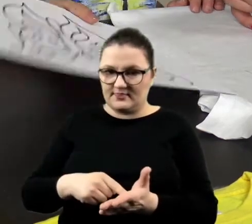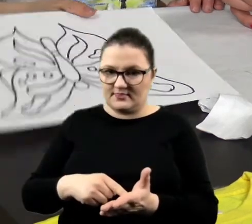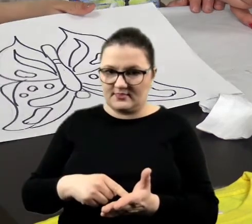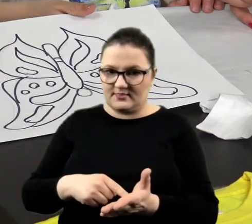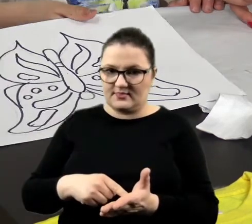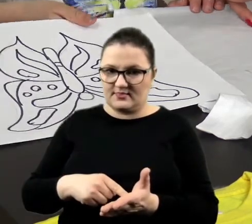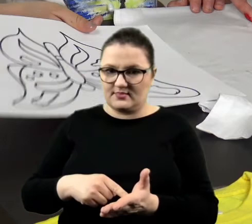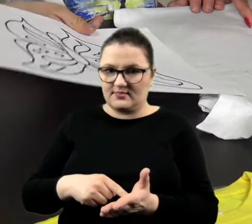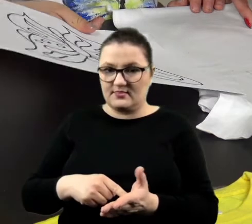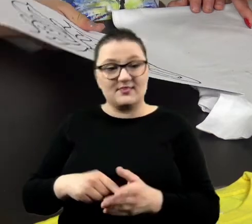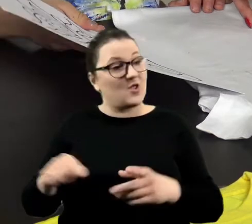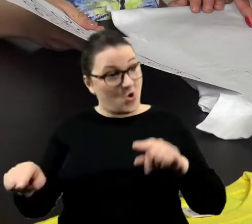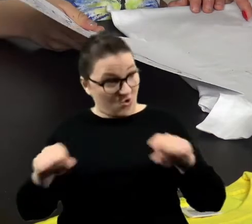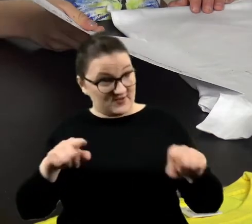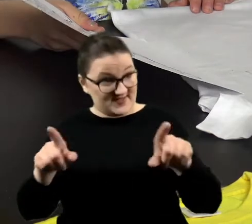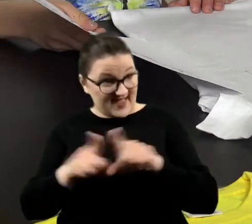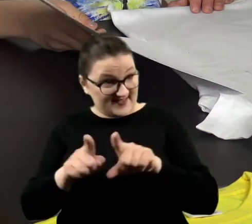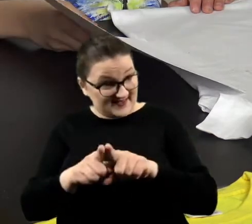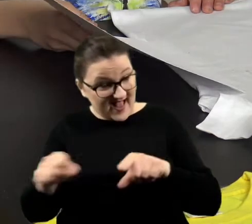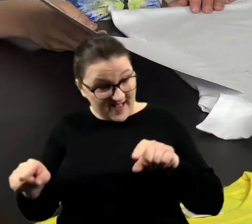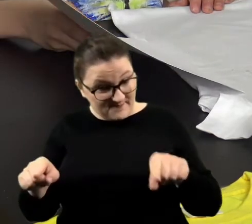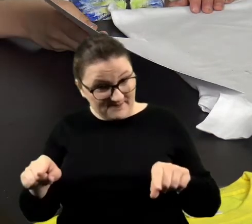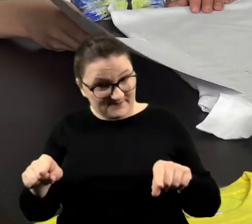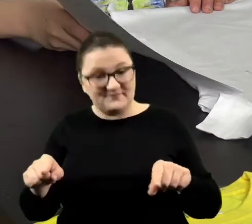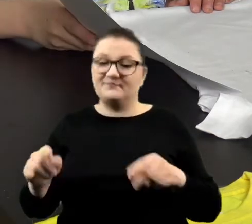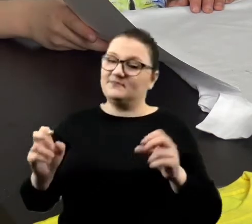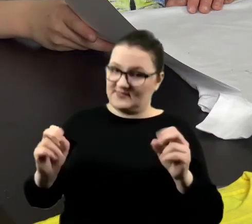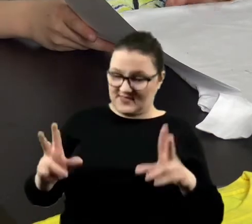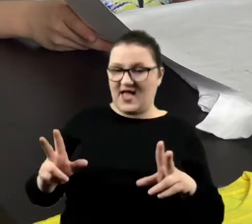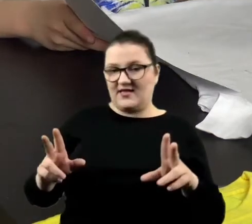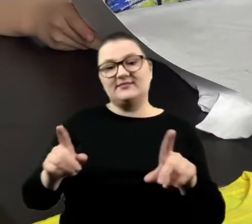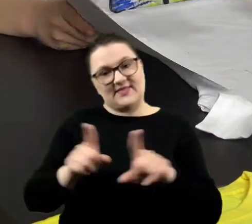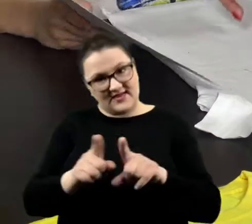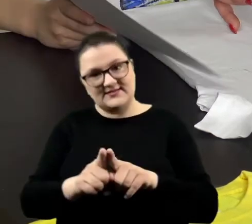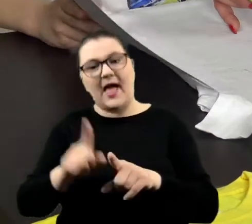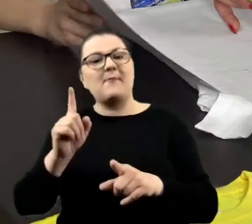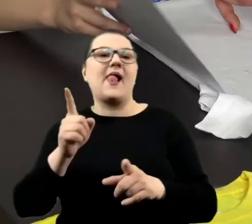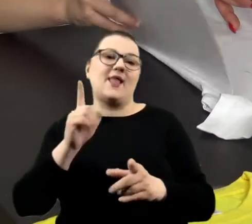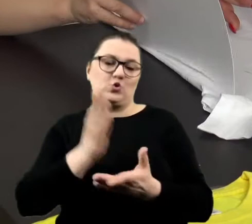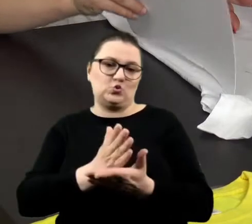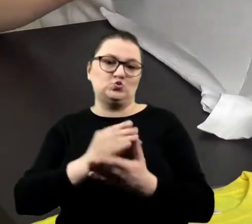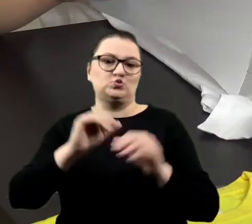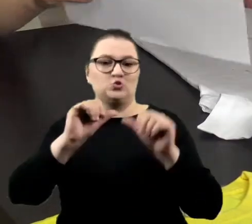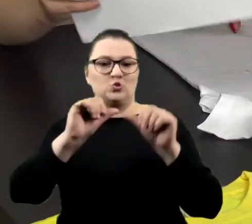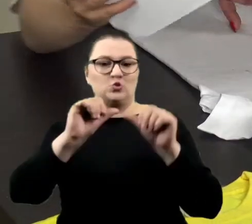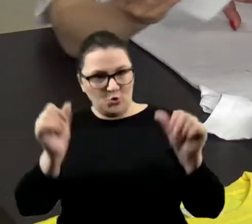Miał się tutaj... No, taki sam, tylko, że ma już kontury.